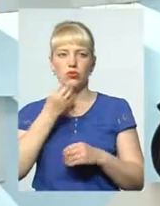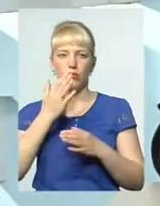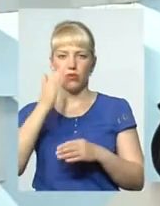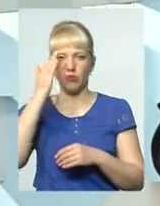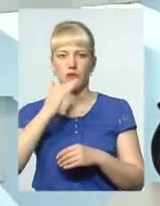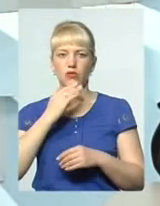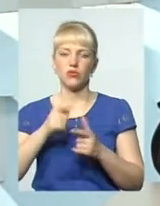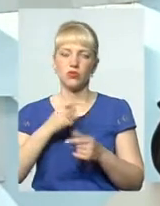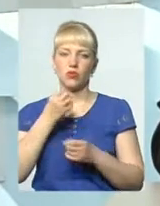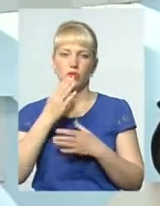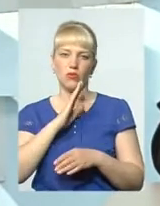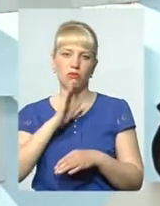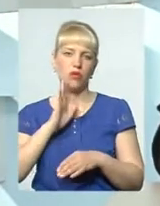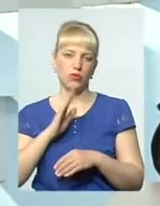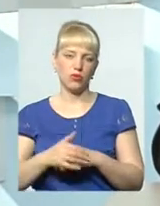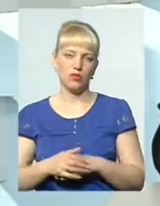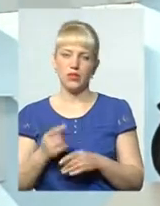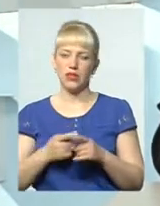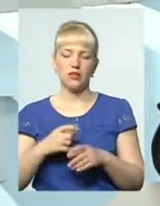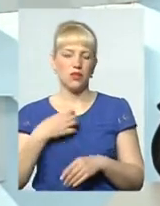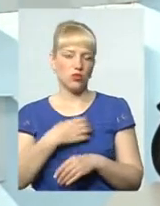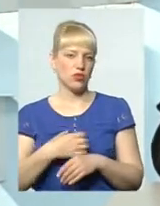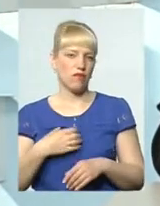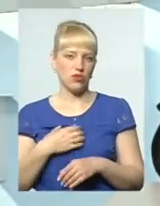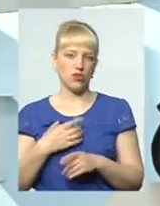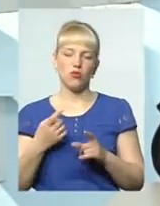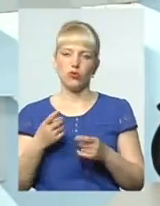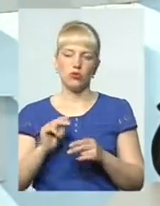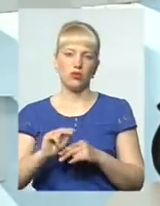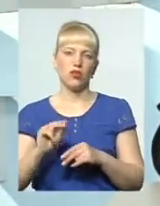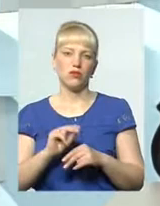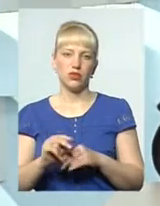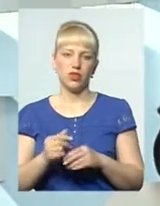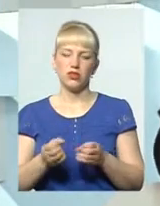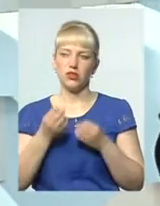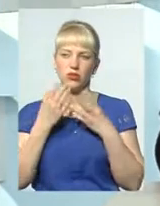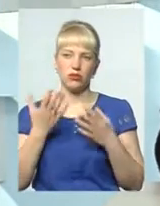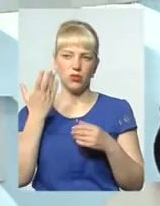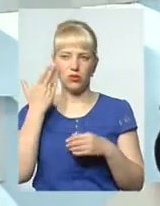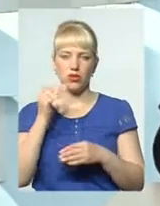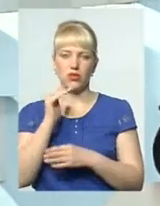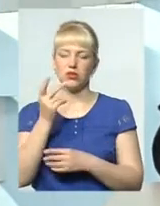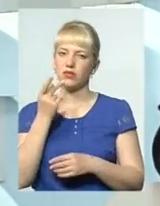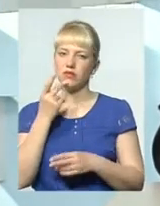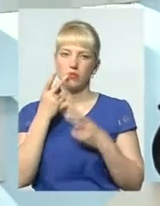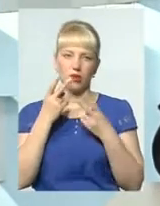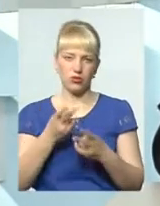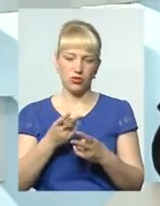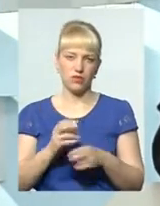матір'ю? Це дуже важливо. Тому навчання дуже добре, але дитина завжди бачить приклад.